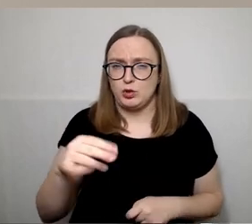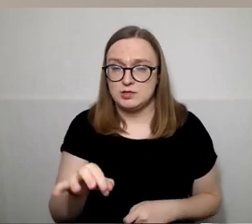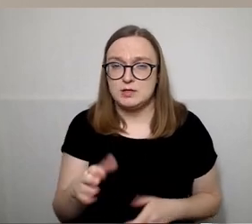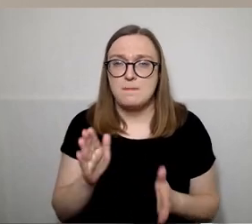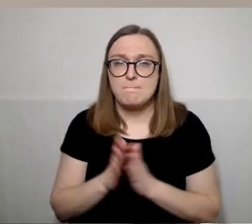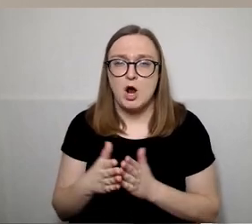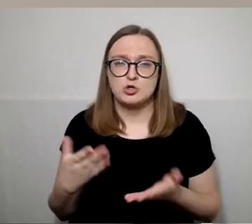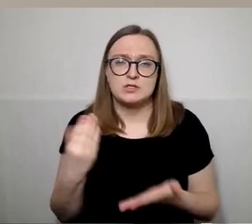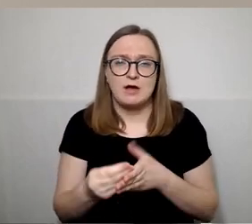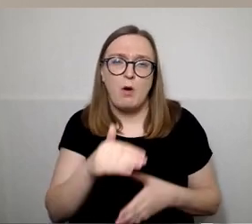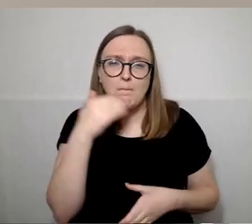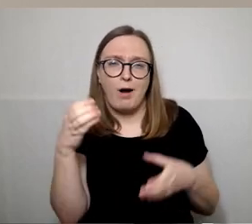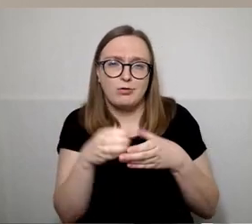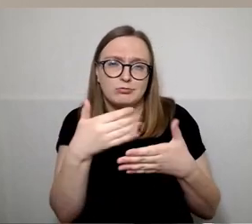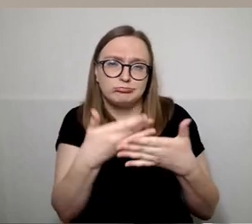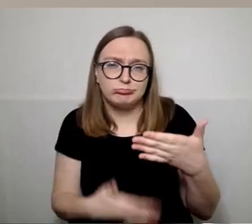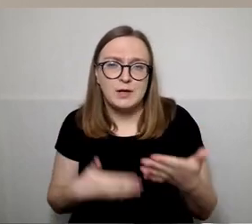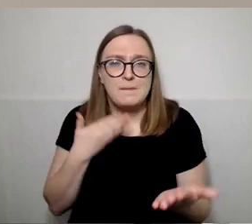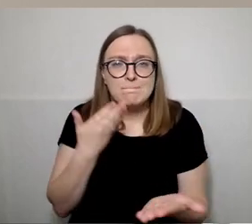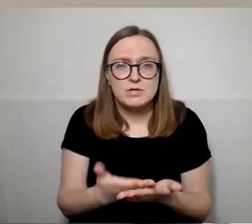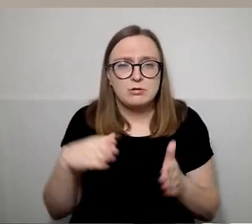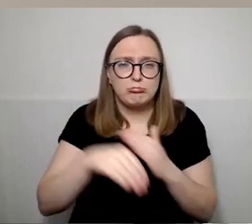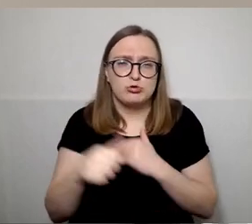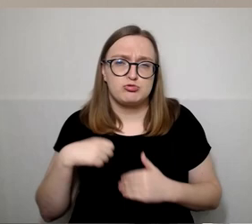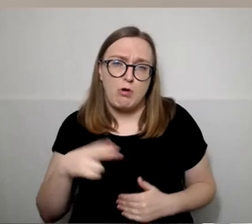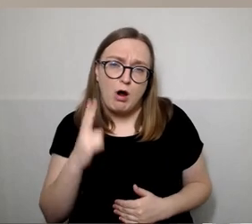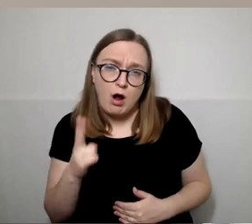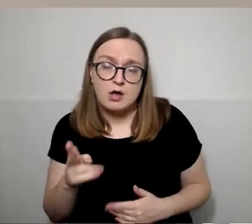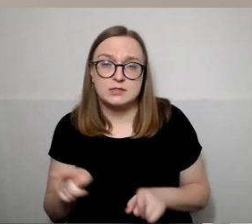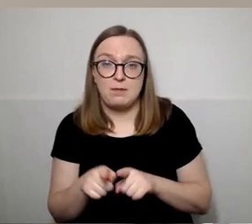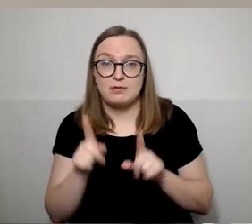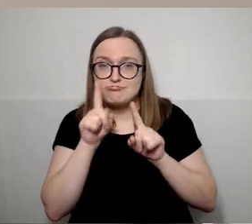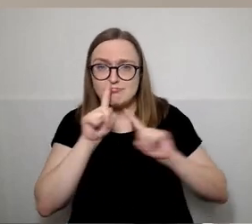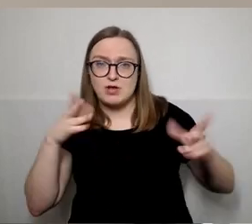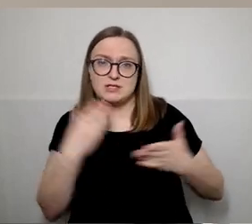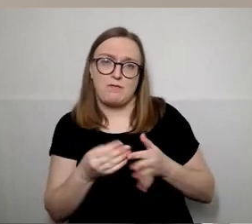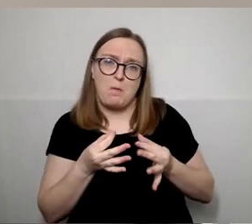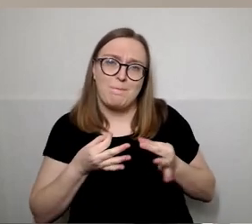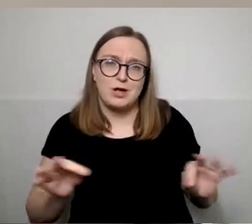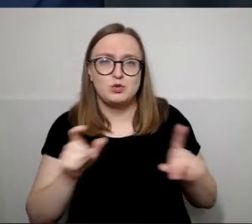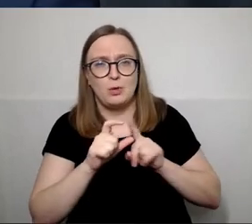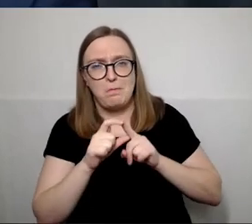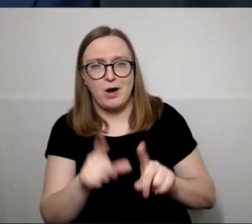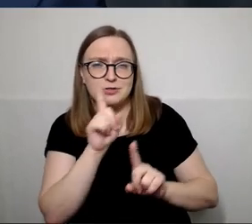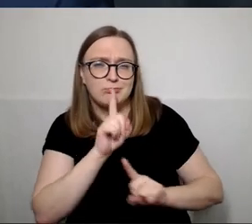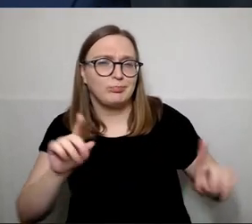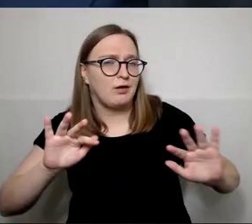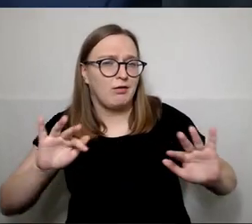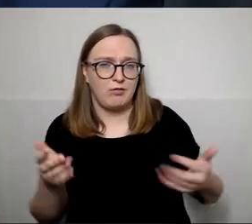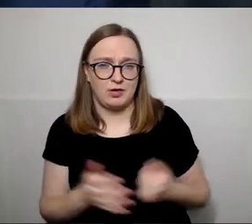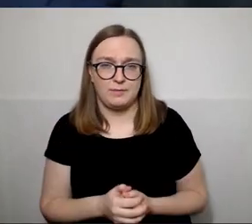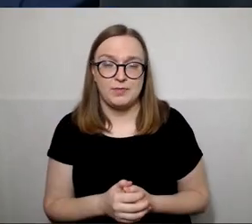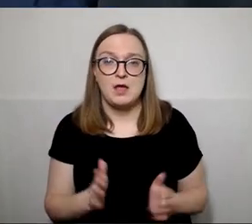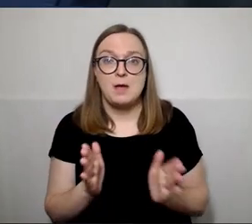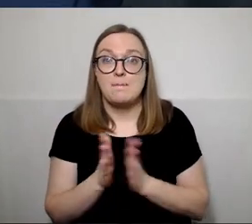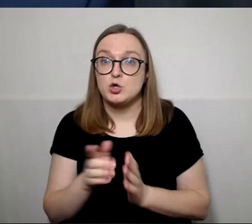sąrašą, kas jame, kokie žmonės ir ką jūs siūlote to, ko nesiūlo ar nežada kiti. Prašau. Paimkite